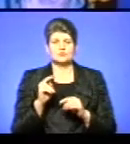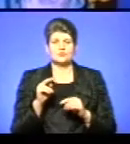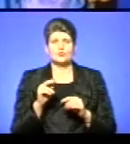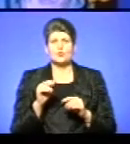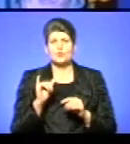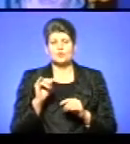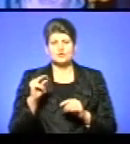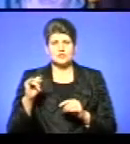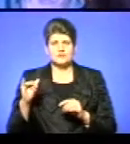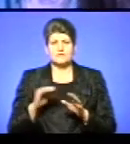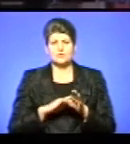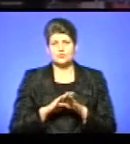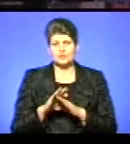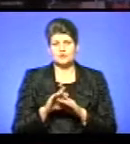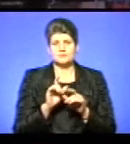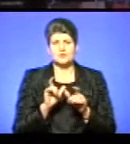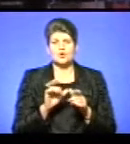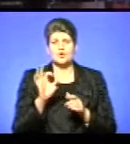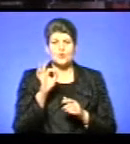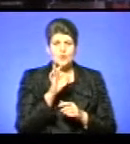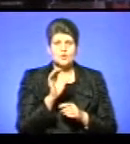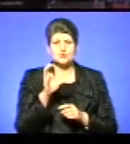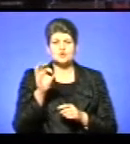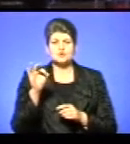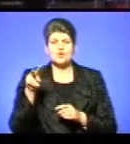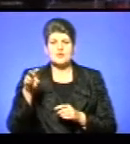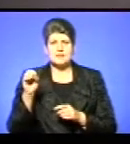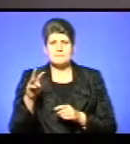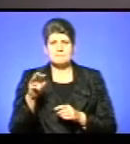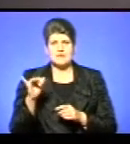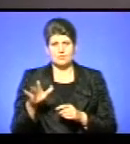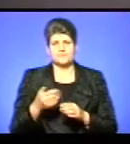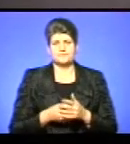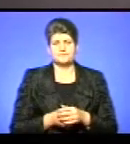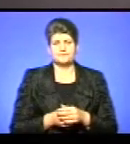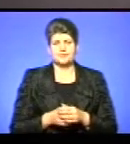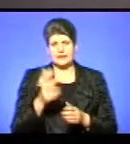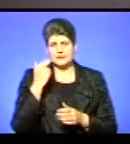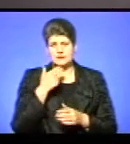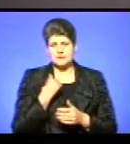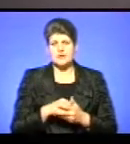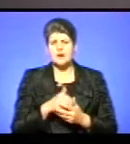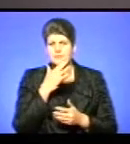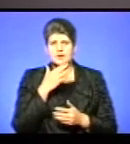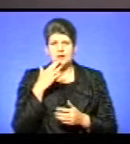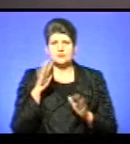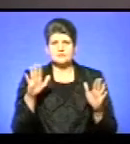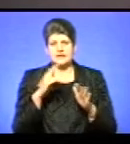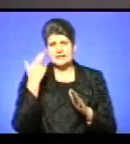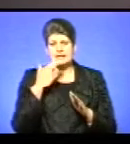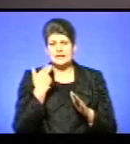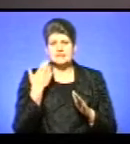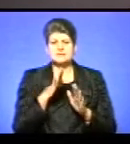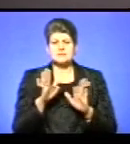Пастушенчин виконує пісню «Осоли Міо» – італійською. Багато співаю італійських пісень